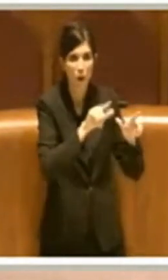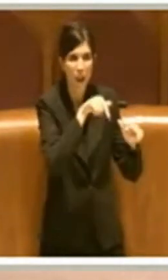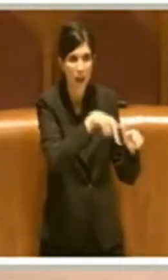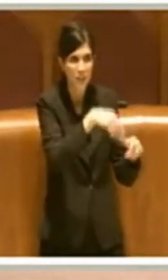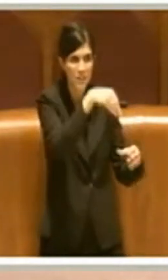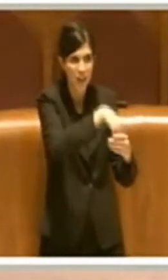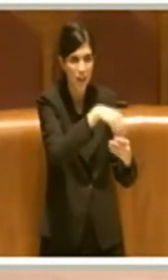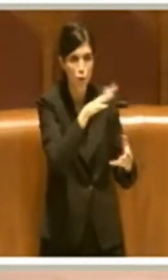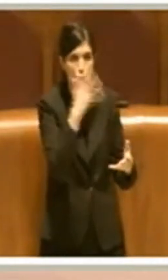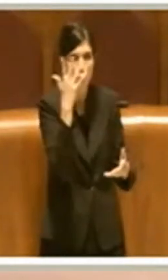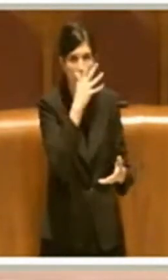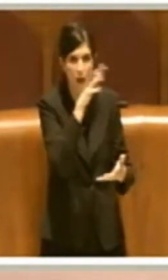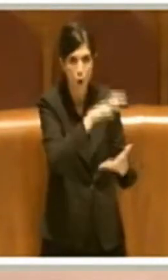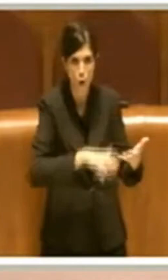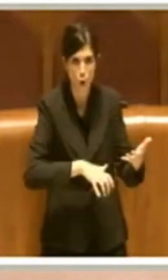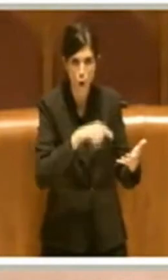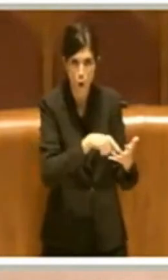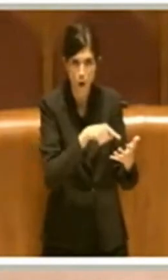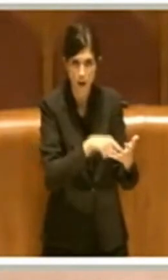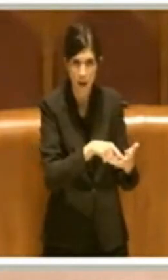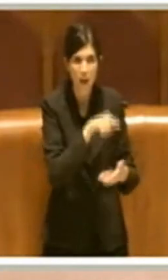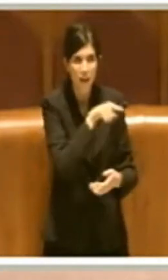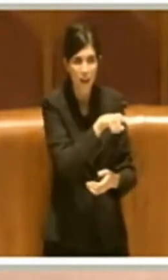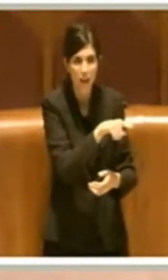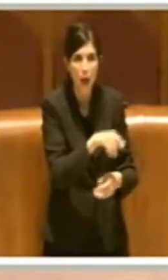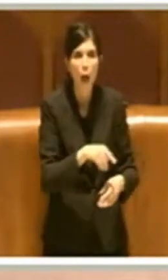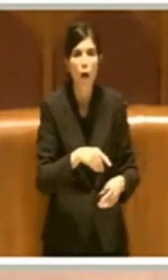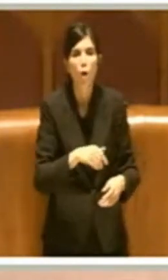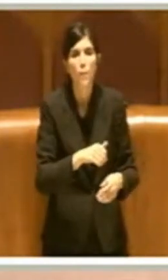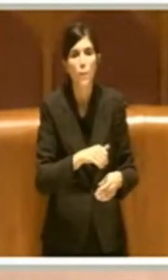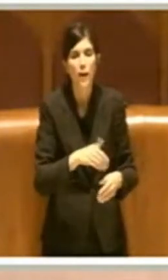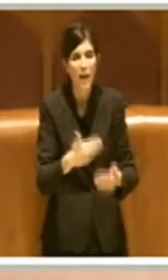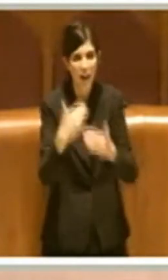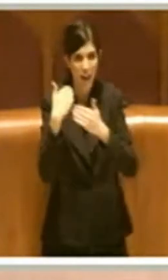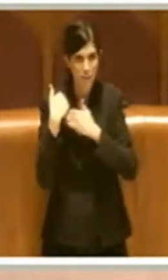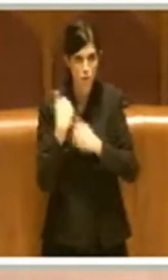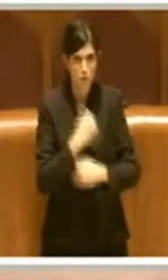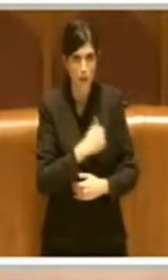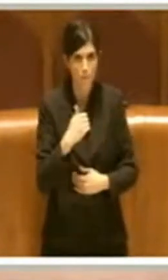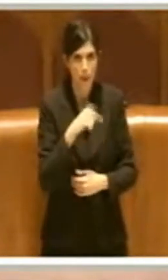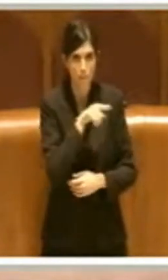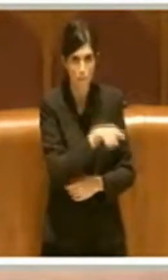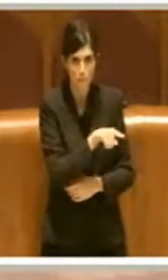Democratico della Regione è uno dei primi responsabili della situazione in cui noi ci stiamo trovando. Grazie. Grazie. Grazie.